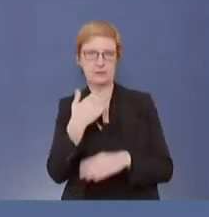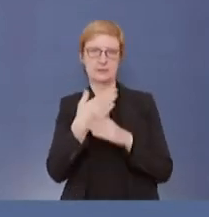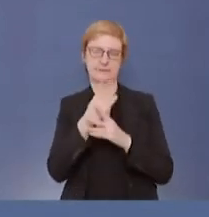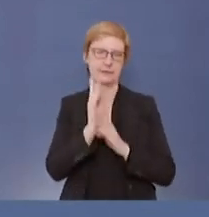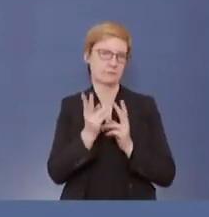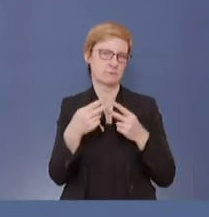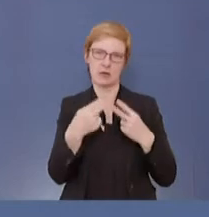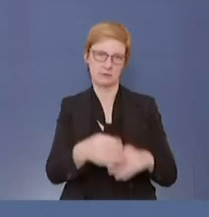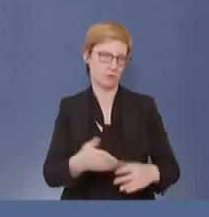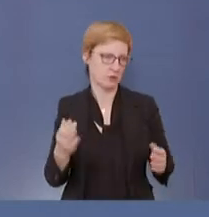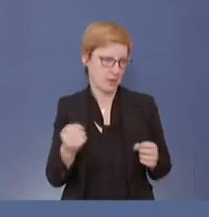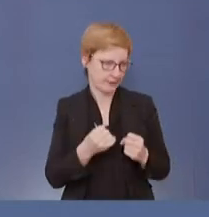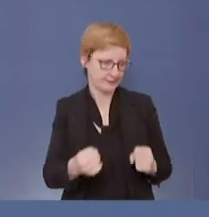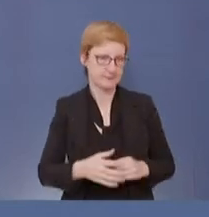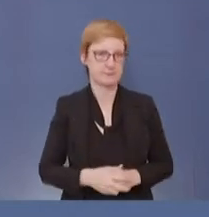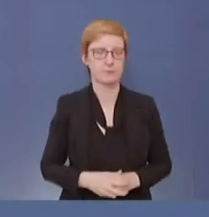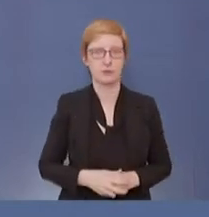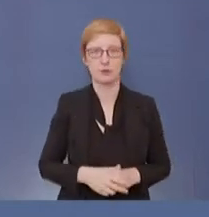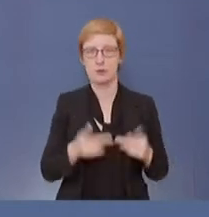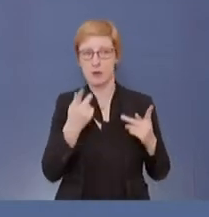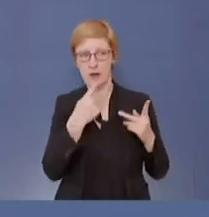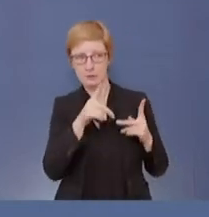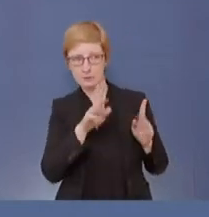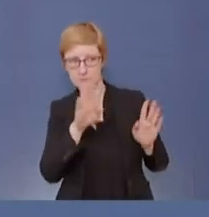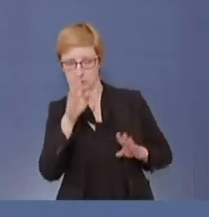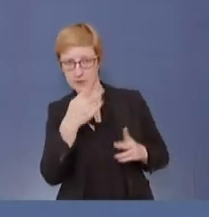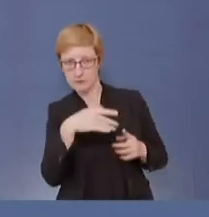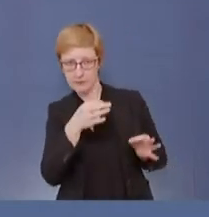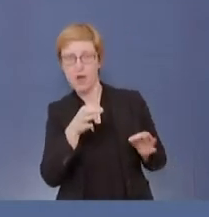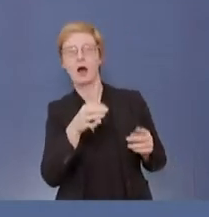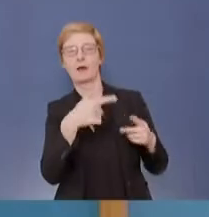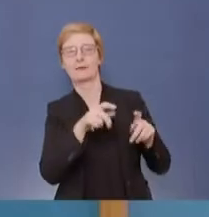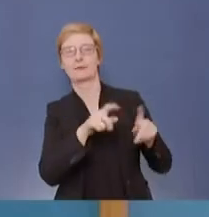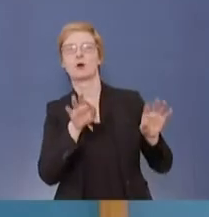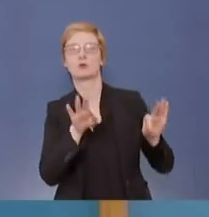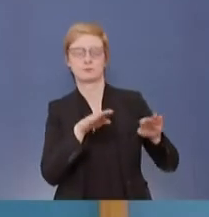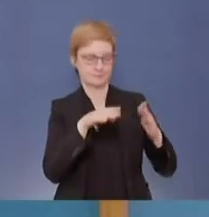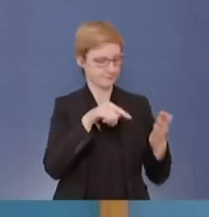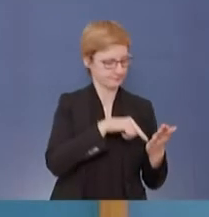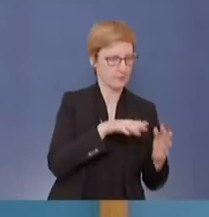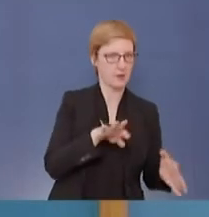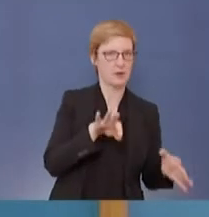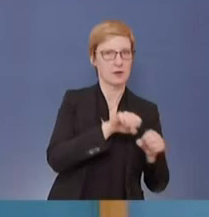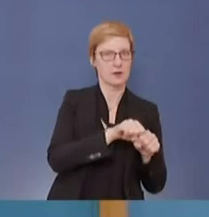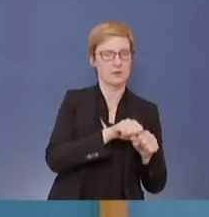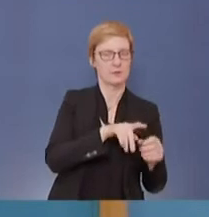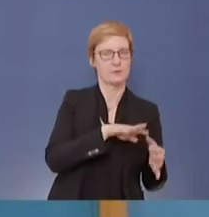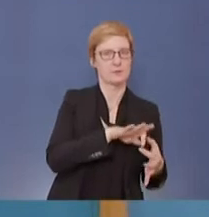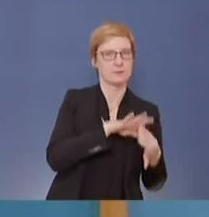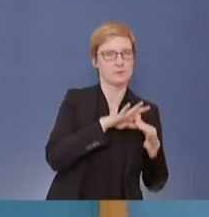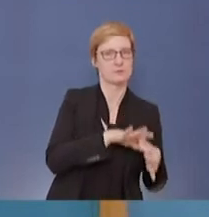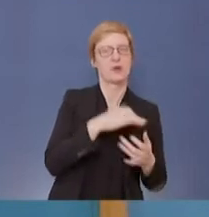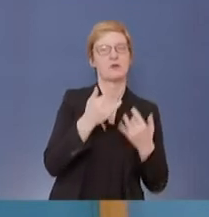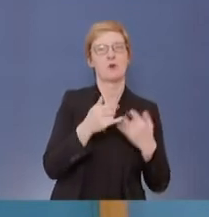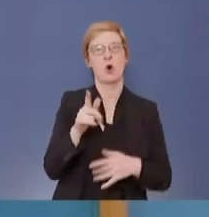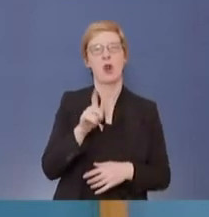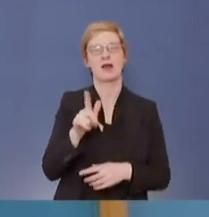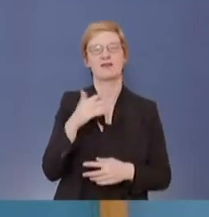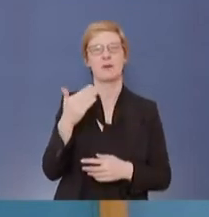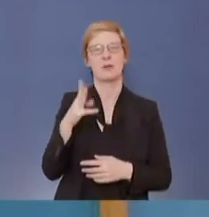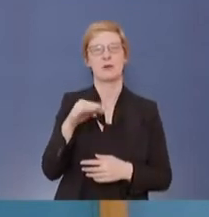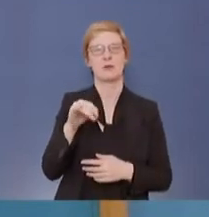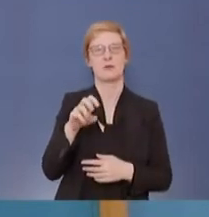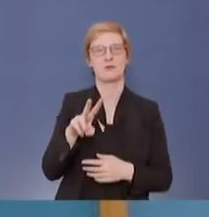Dazu? An einem anderen Thema. Dann habe ich noch eine Frage an das BMVI von Frau Landwehr. Das